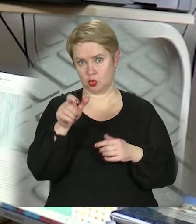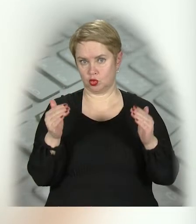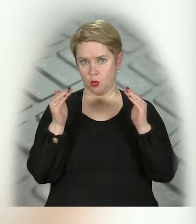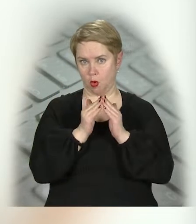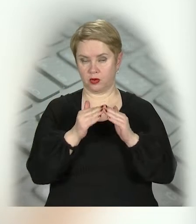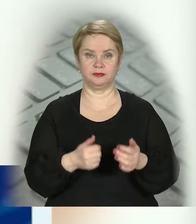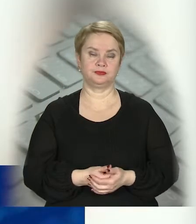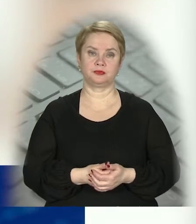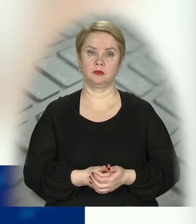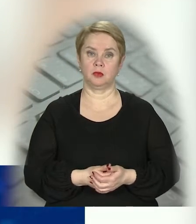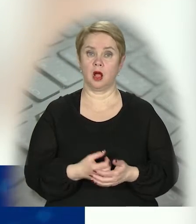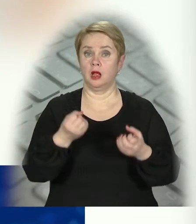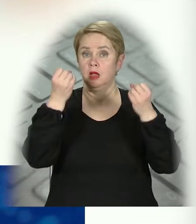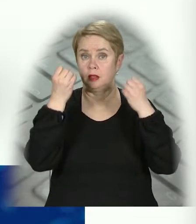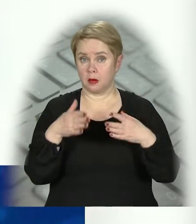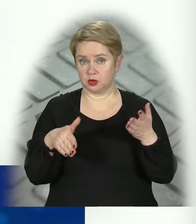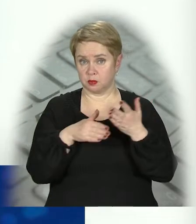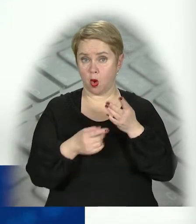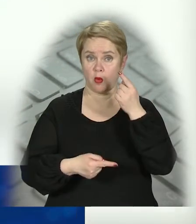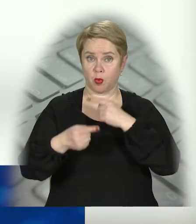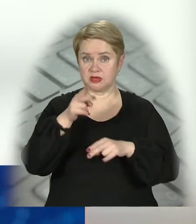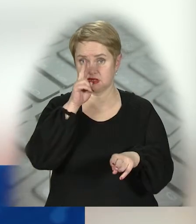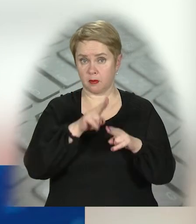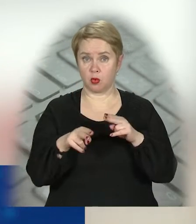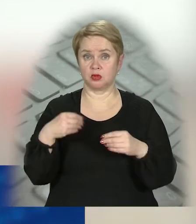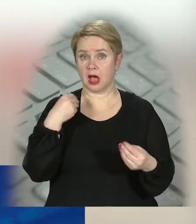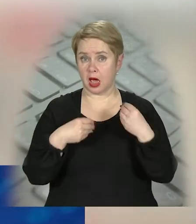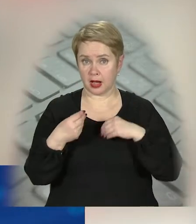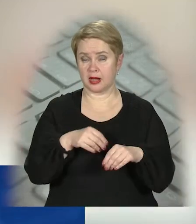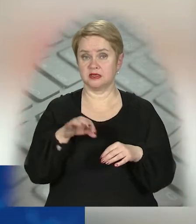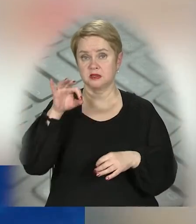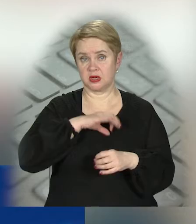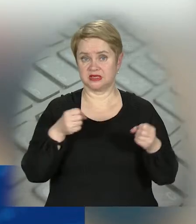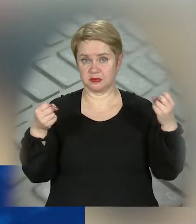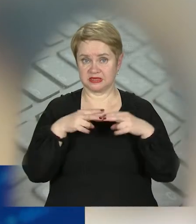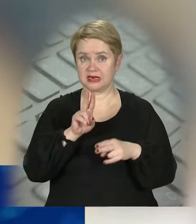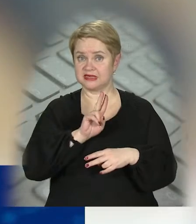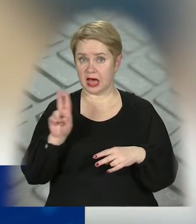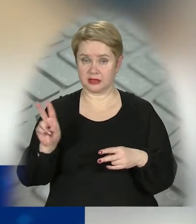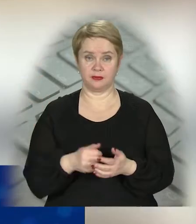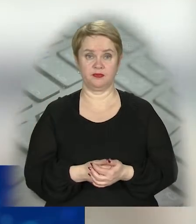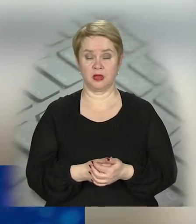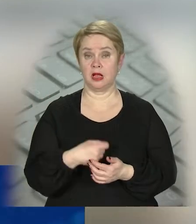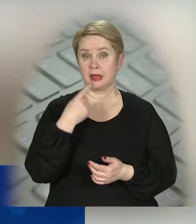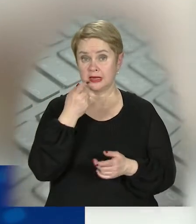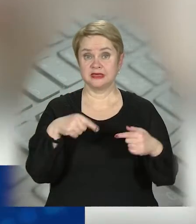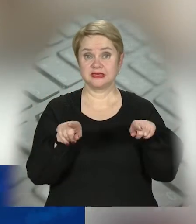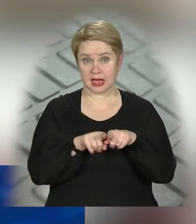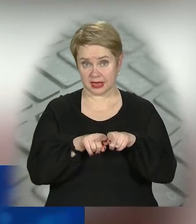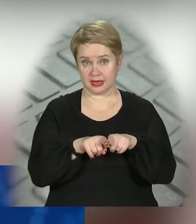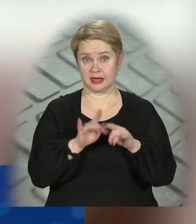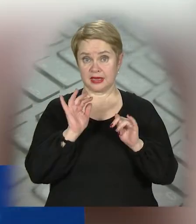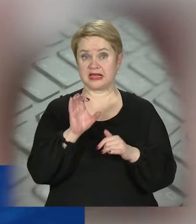додому. Найпростіший же спосіб повернути загублені речі – скористатись спеціальними сайтами. На одному з таких